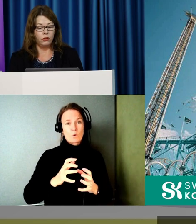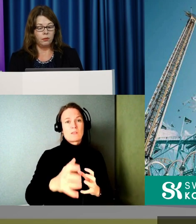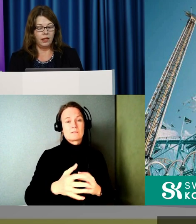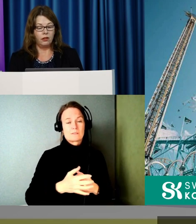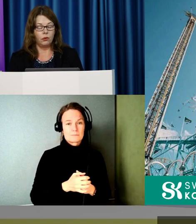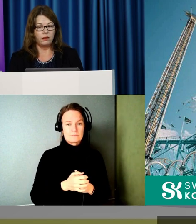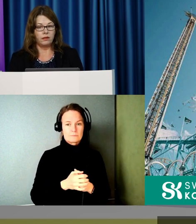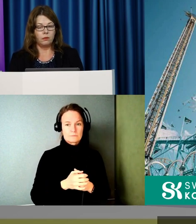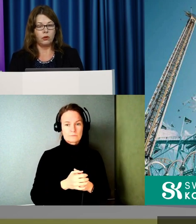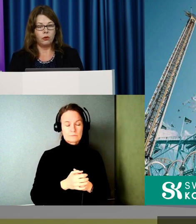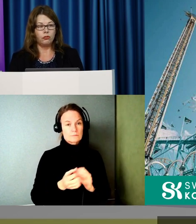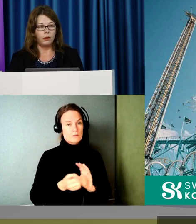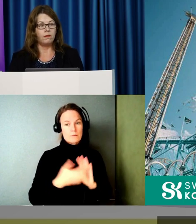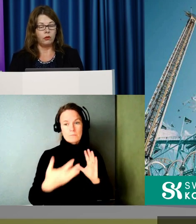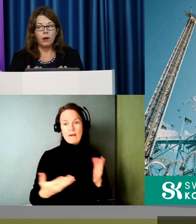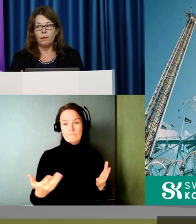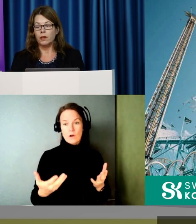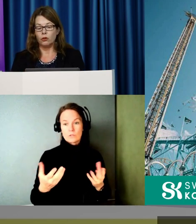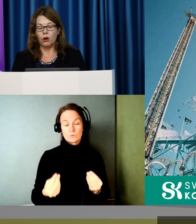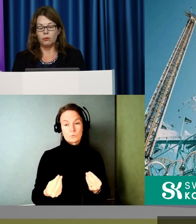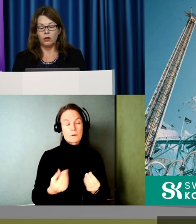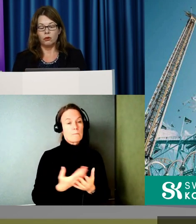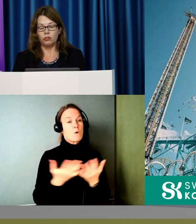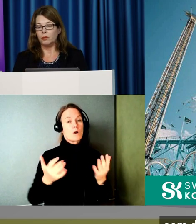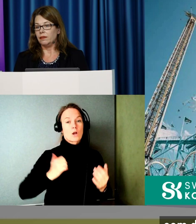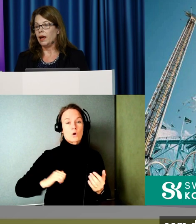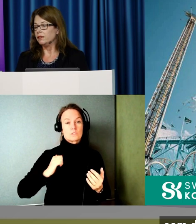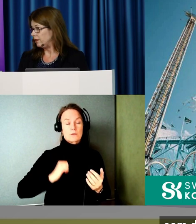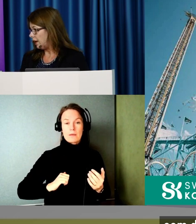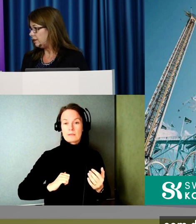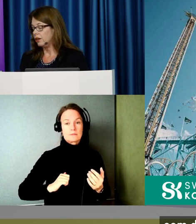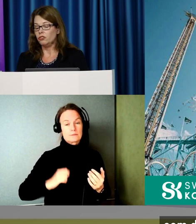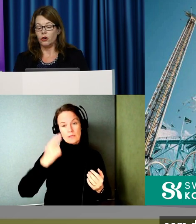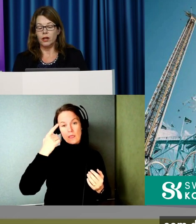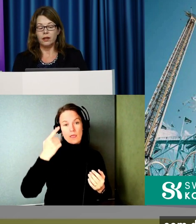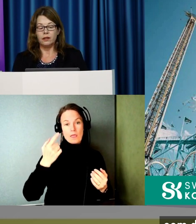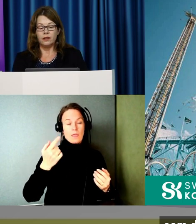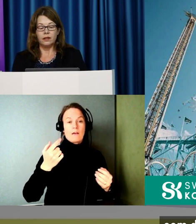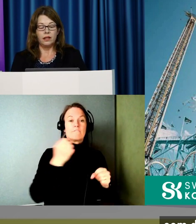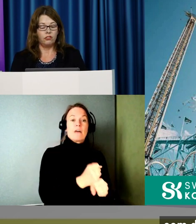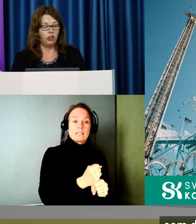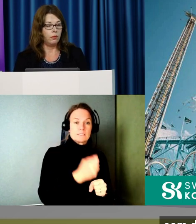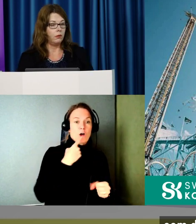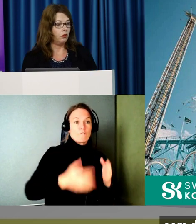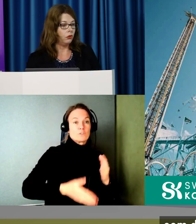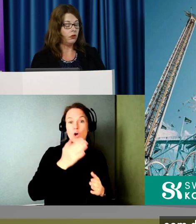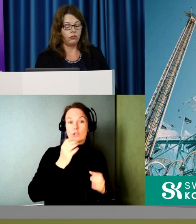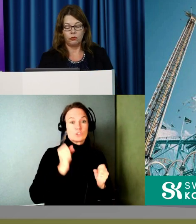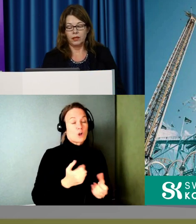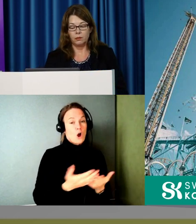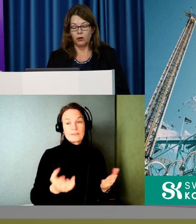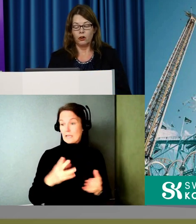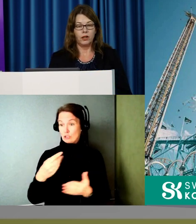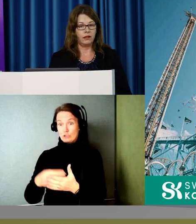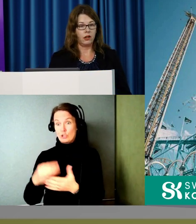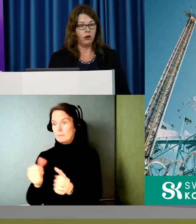Och följden blir ju då att många konsumenter, de hamnar ju i avtal som de inte alls har tänkt sig att göra. Eller köper produkter